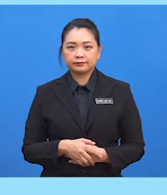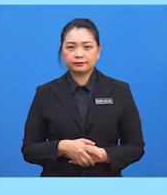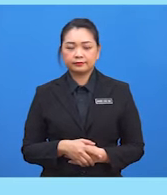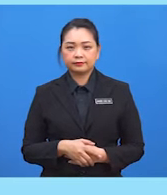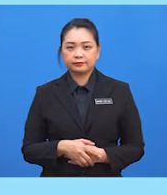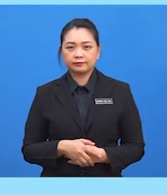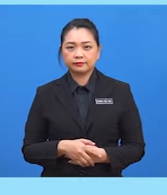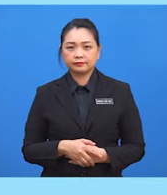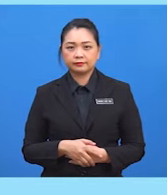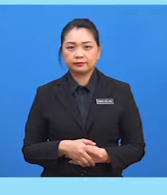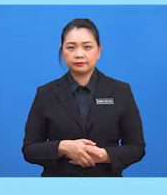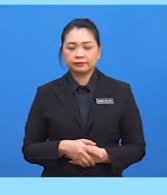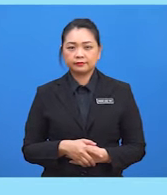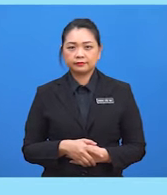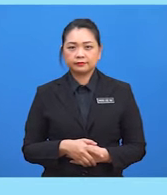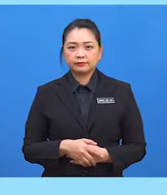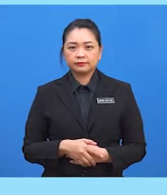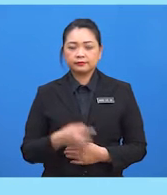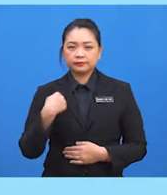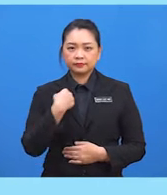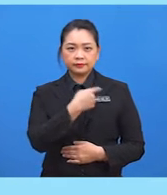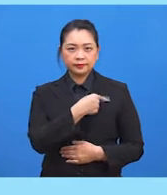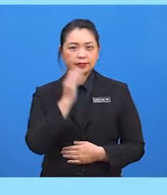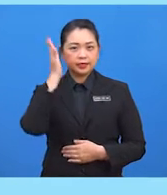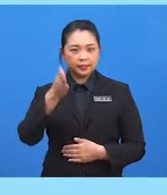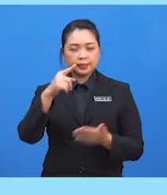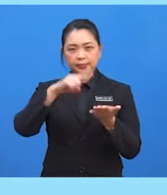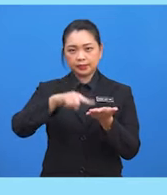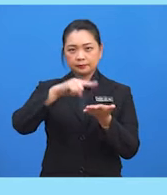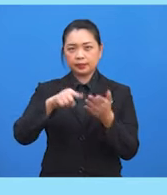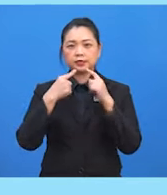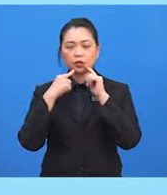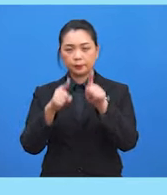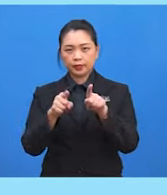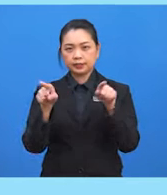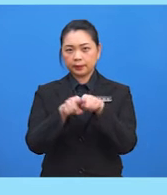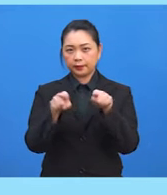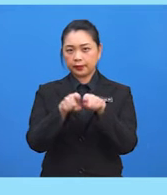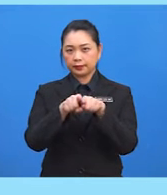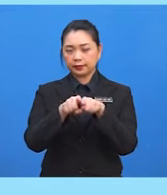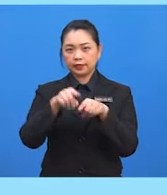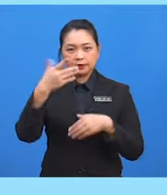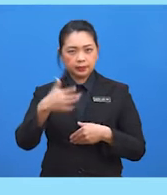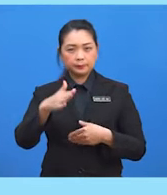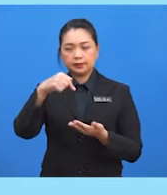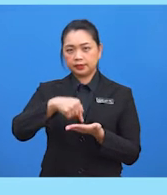Kita akan semak jawapan bersama-sama selepas ini.